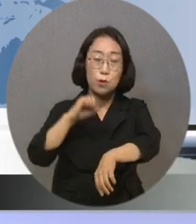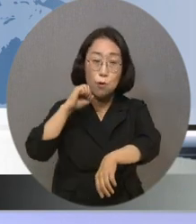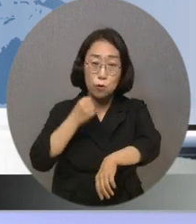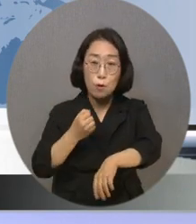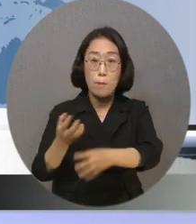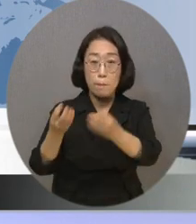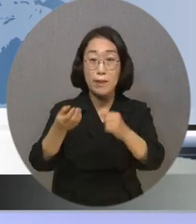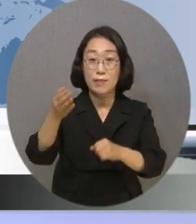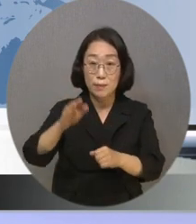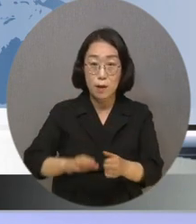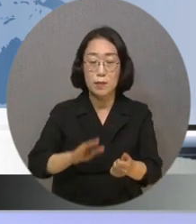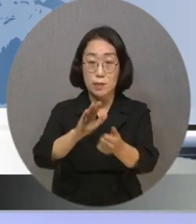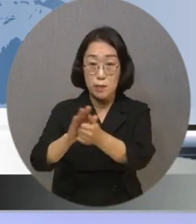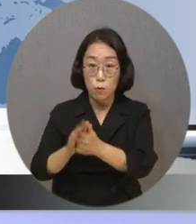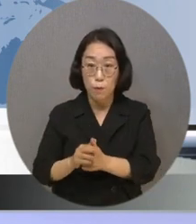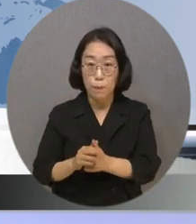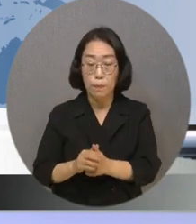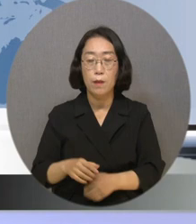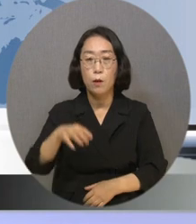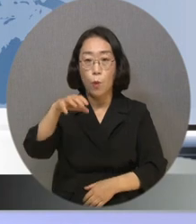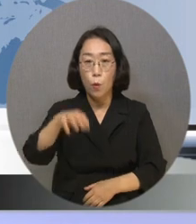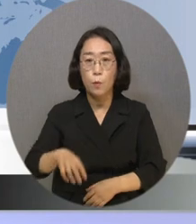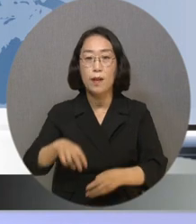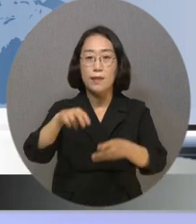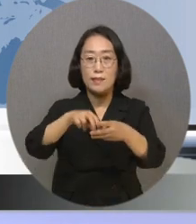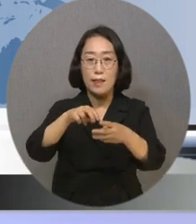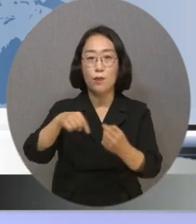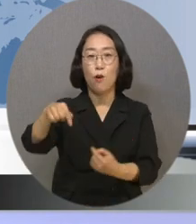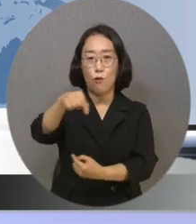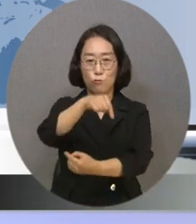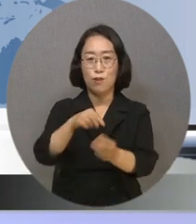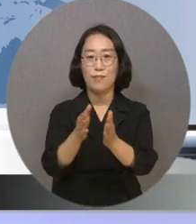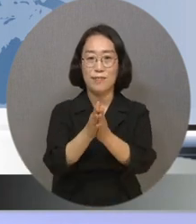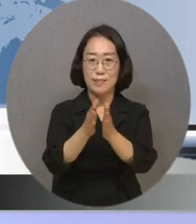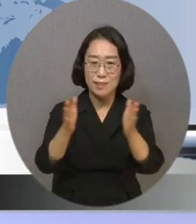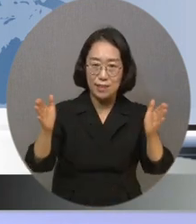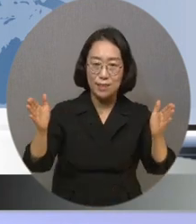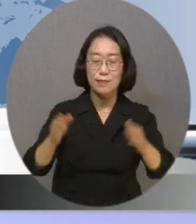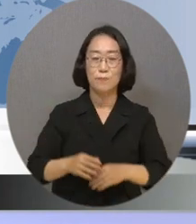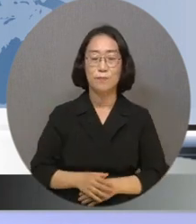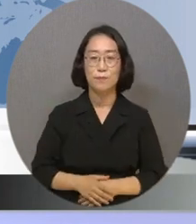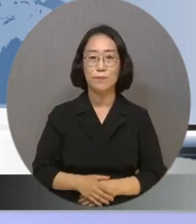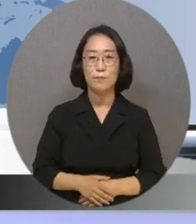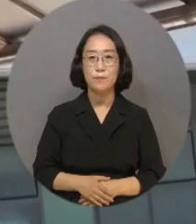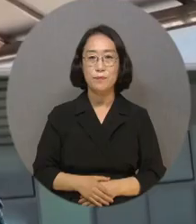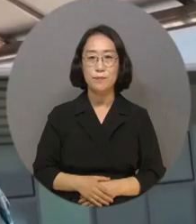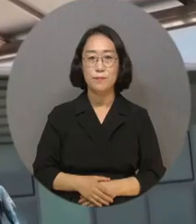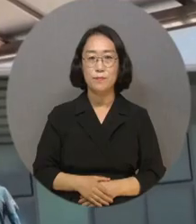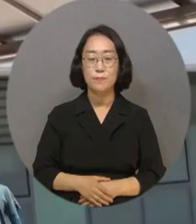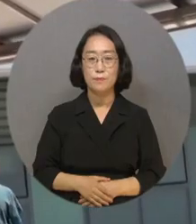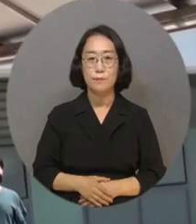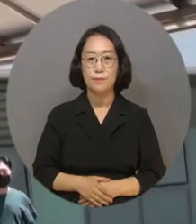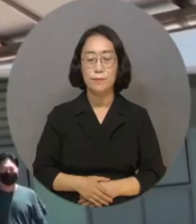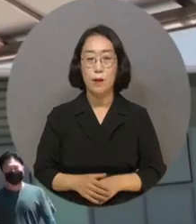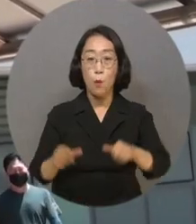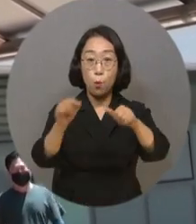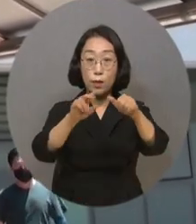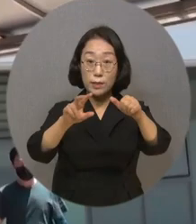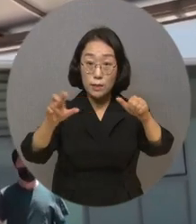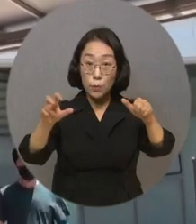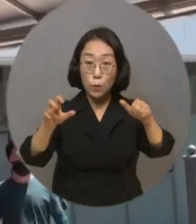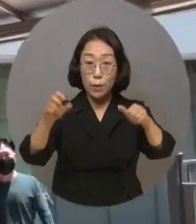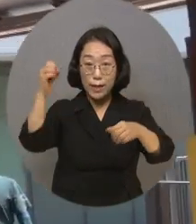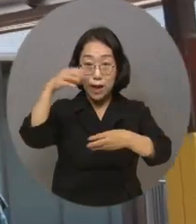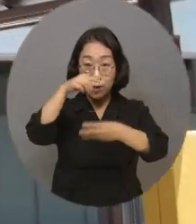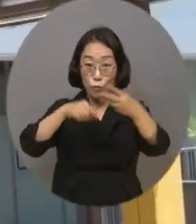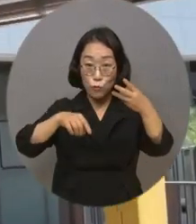일들을 지원하고자 어울림센터의 운영을 시작했는데요. 정은성 기자입니다. 지난 25일 양주시